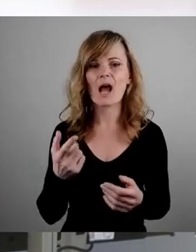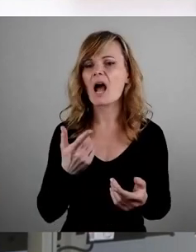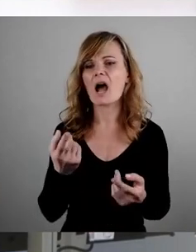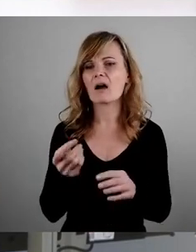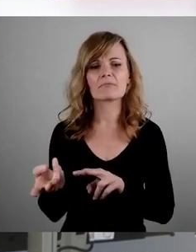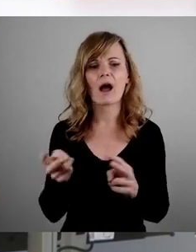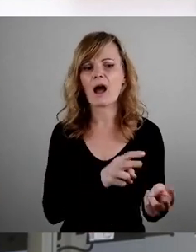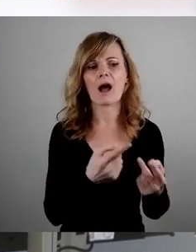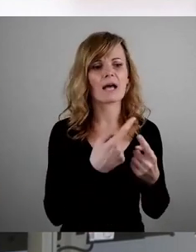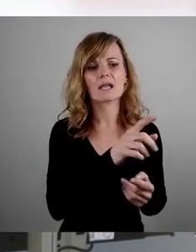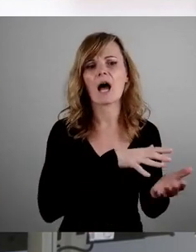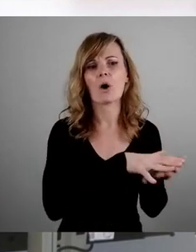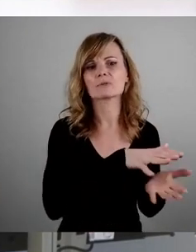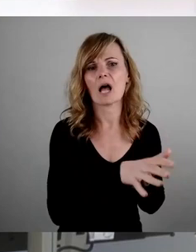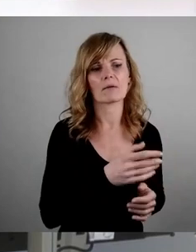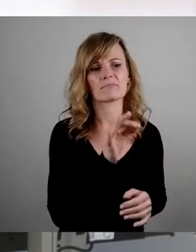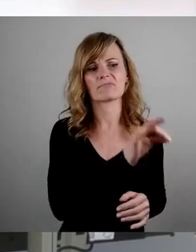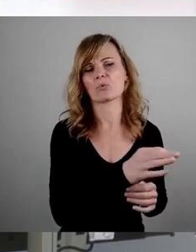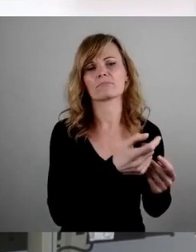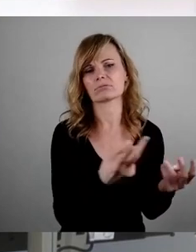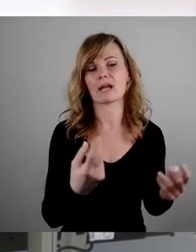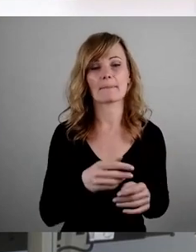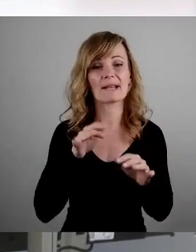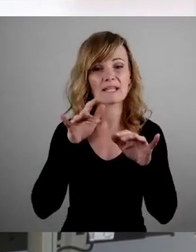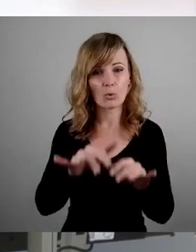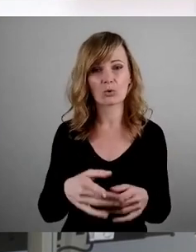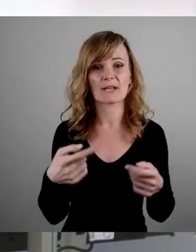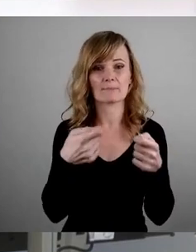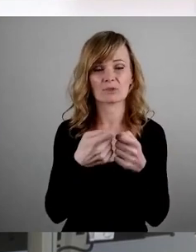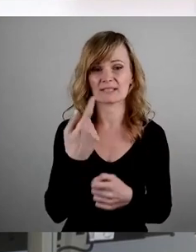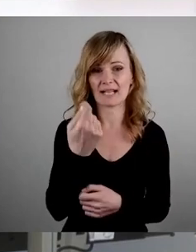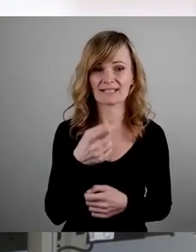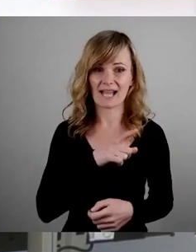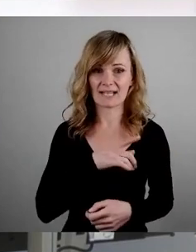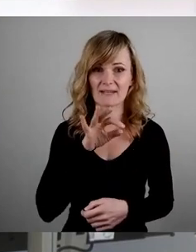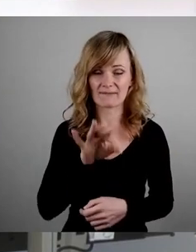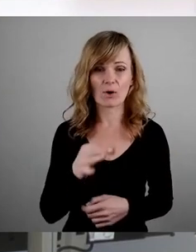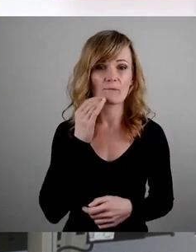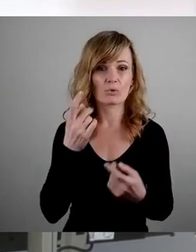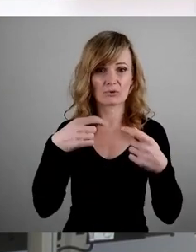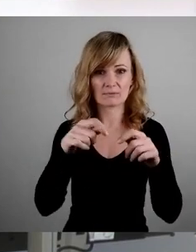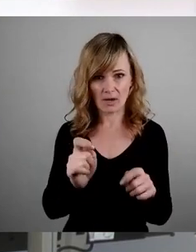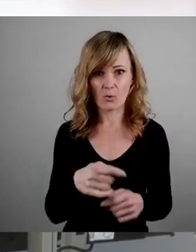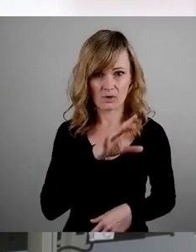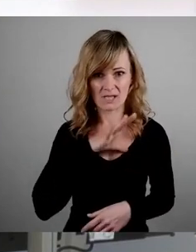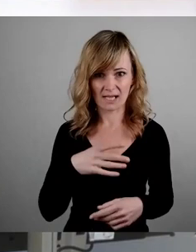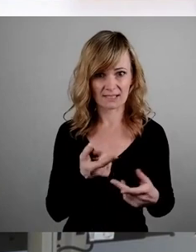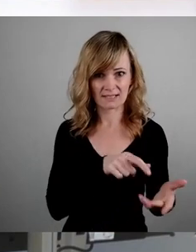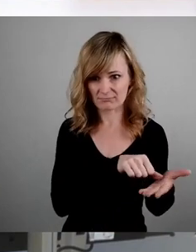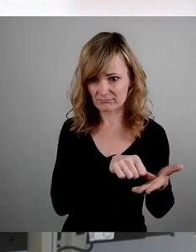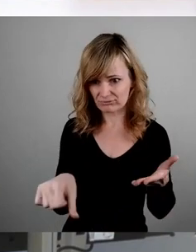ausgegeben. Das heißt, Millionen von Bundesgeldern, die eigentlich von dem Wohnungsbau nach Sachsen geflossen sind, wurden